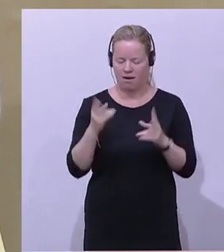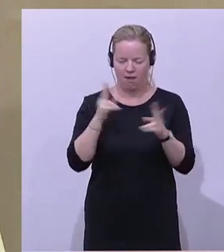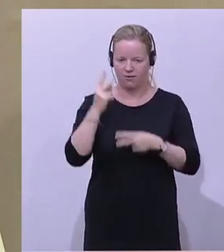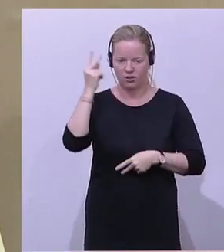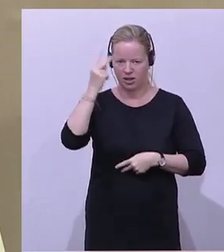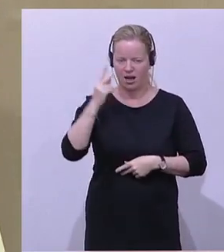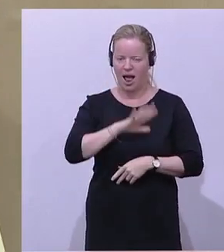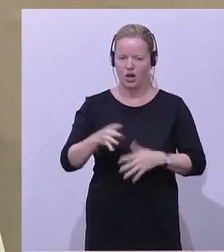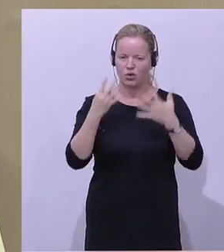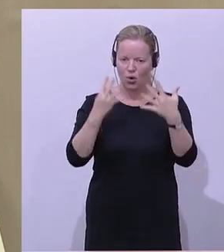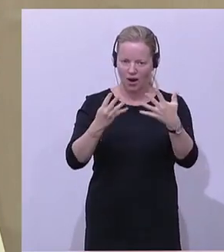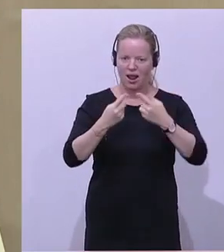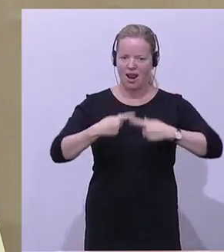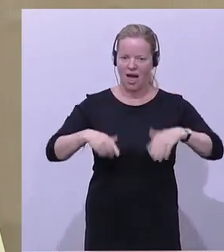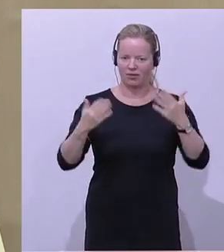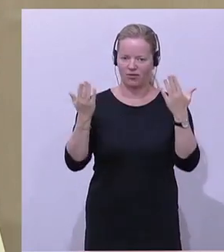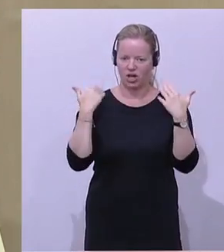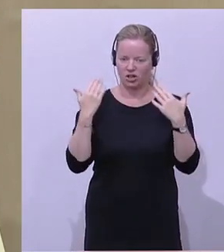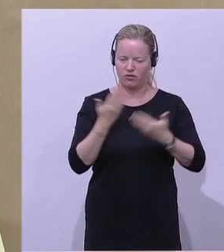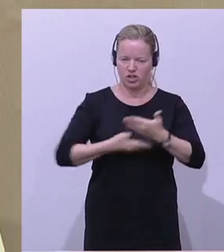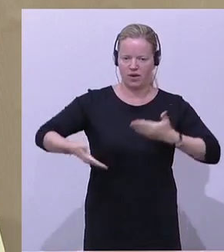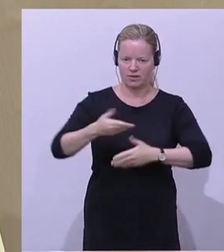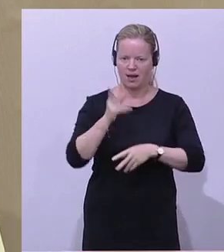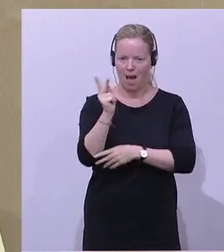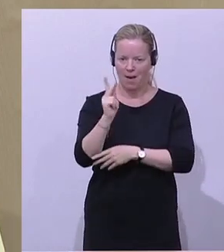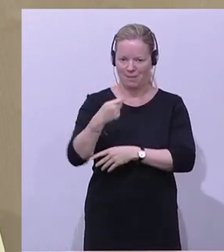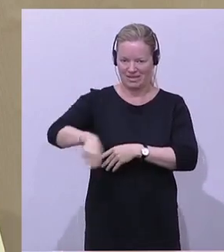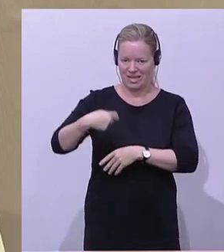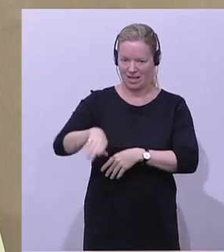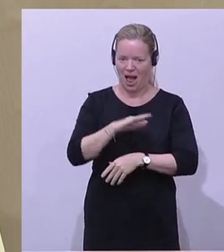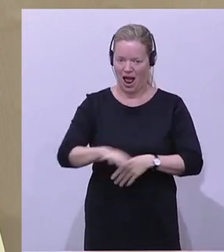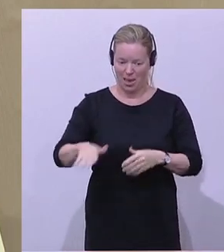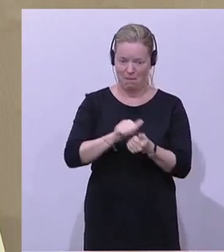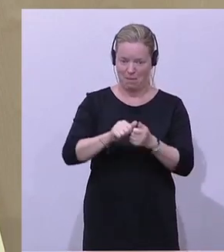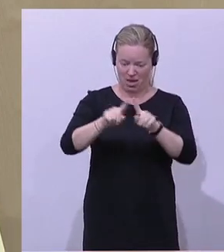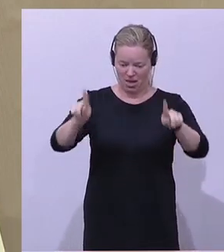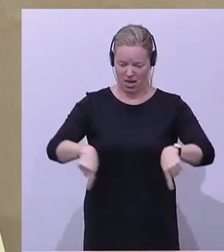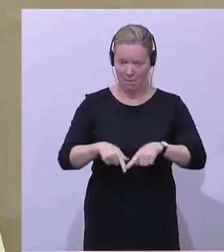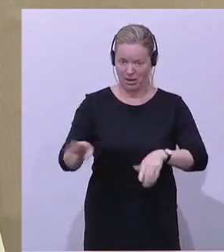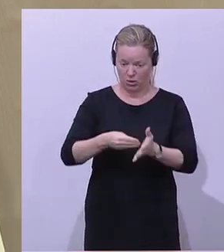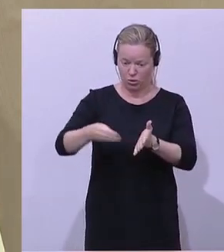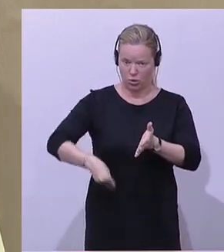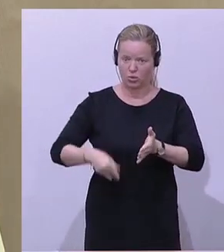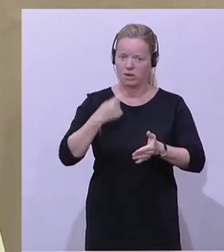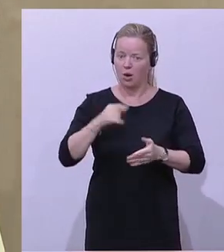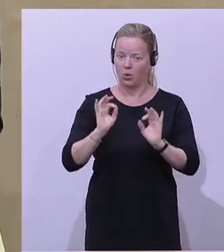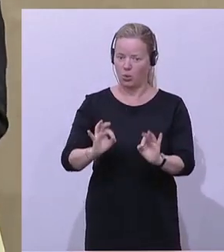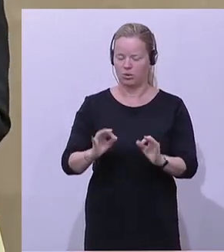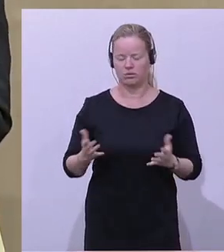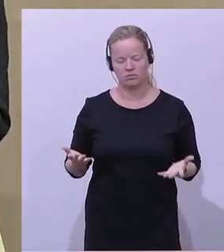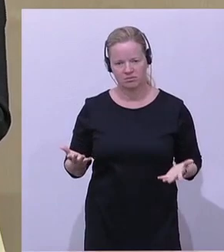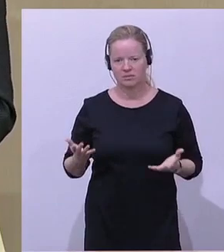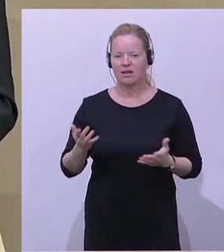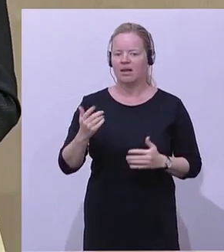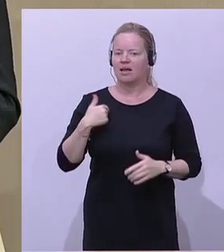dass alle neuen Landwirtschaftskammerpräsidenten dieses Papier mit unterschrieben haben und es für gut geheißen hat. Und ich glaube, das ist wirklich notwendig, den Bauern